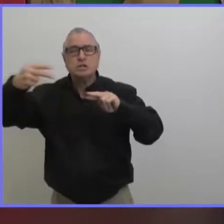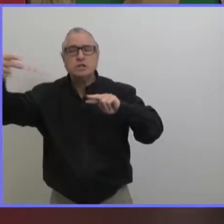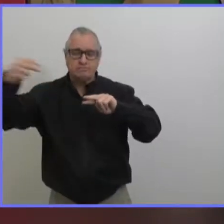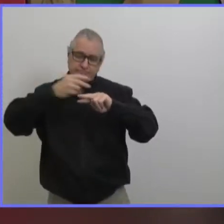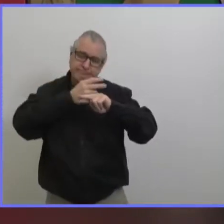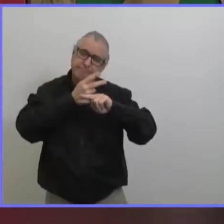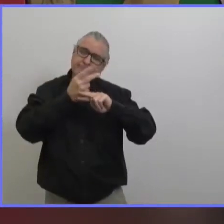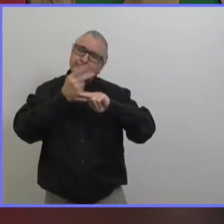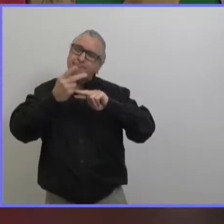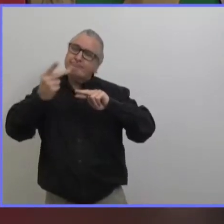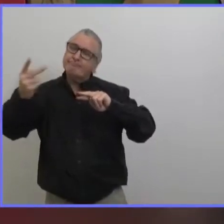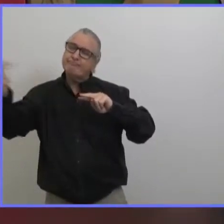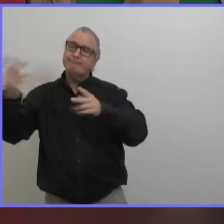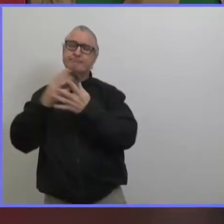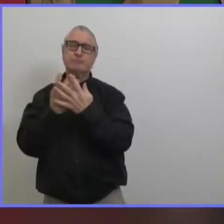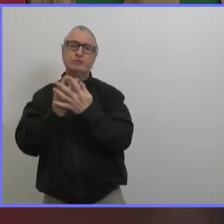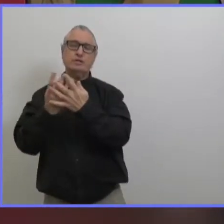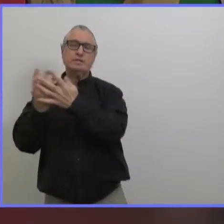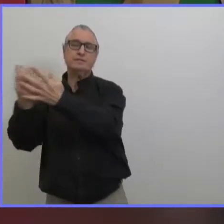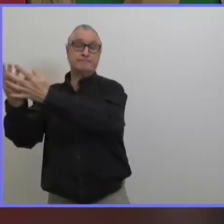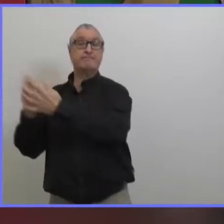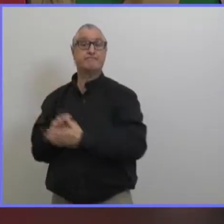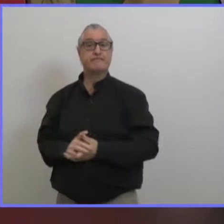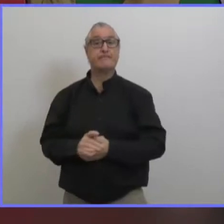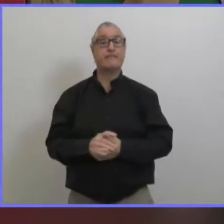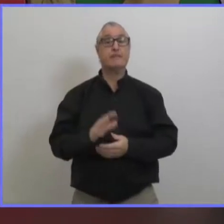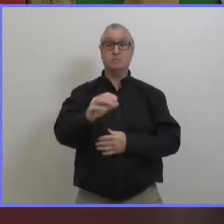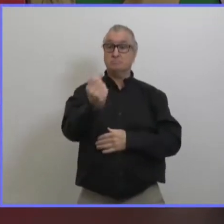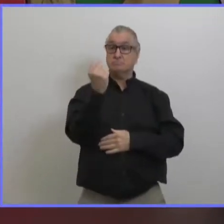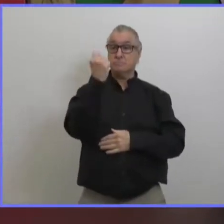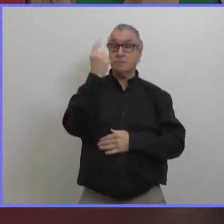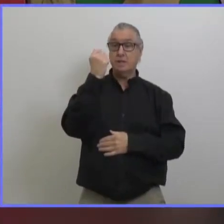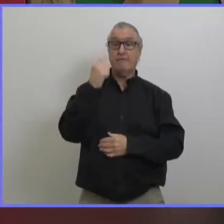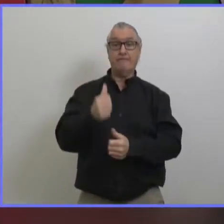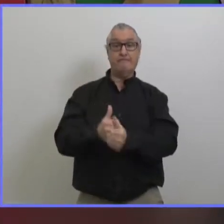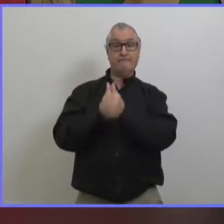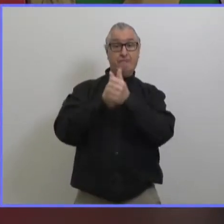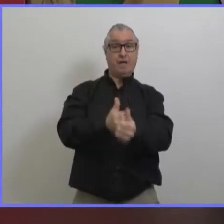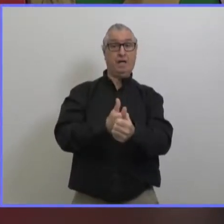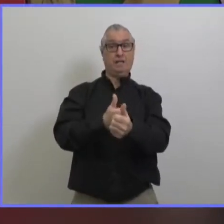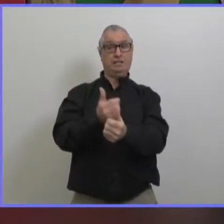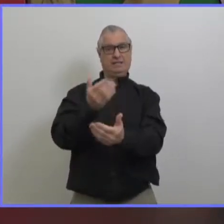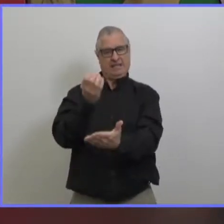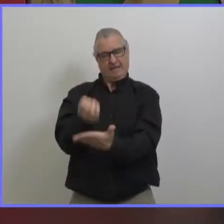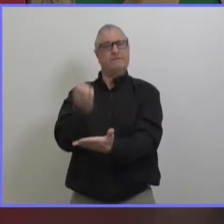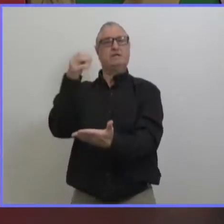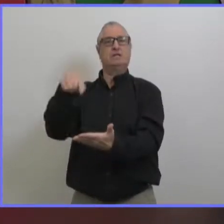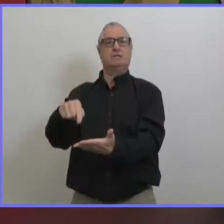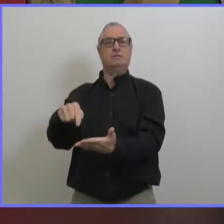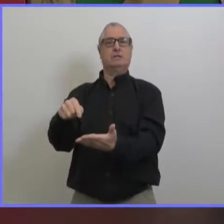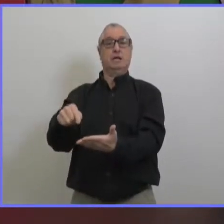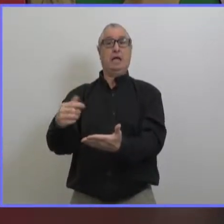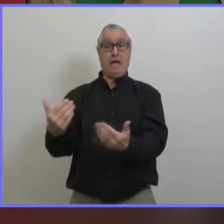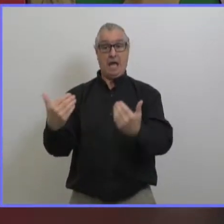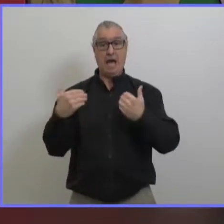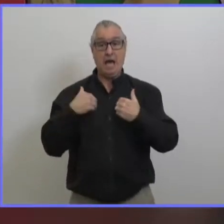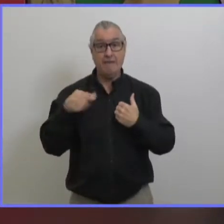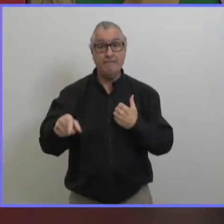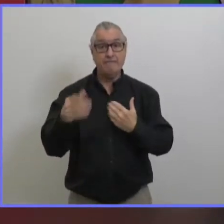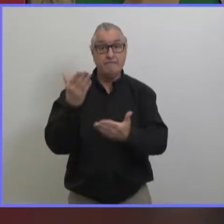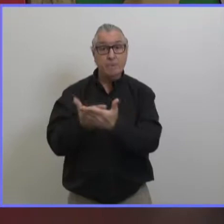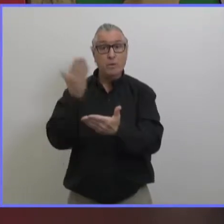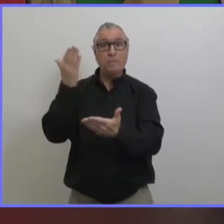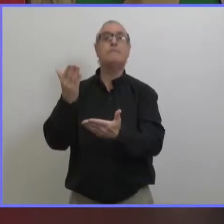alors c'est une approche basée sur les données probantes pour la surveillance épidémiologique et c'est à cause de ça que les